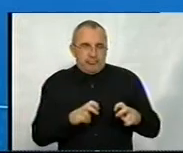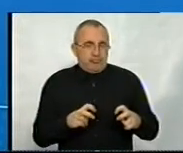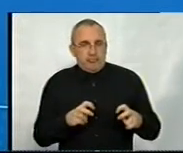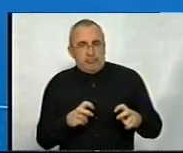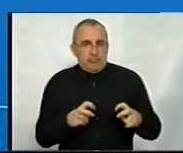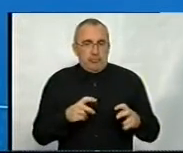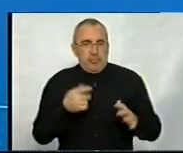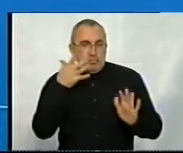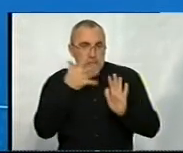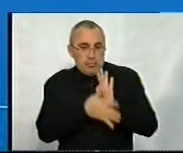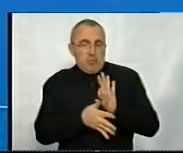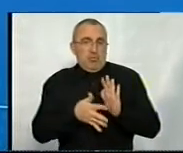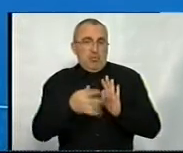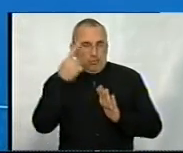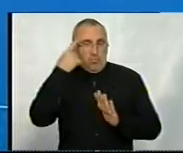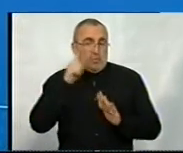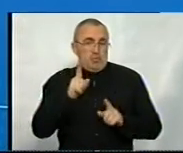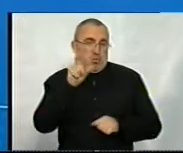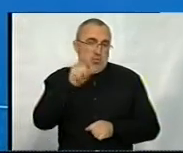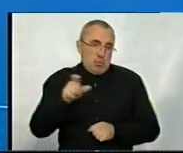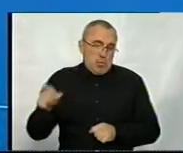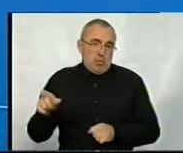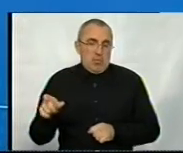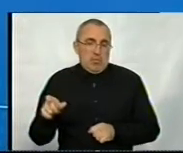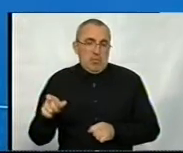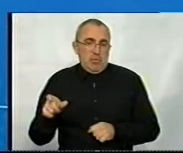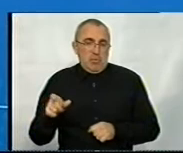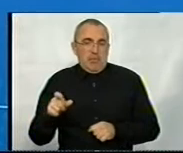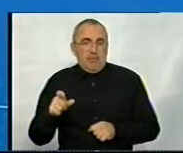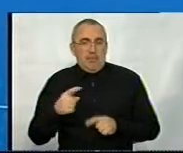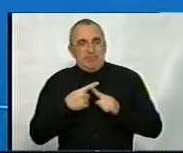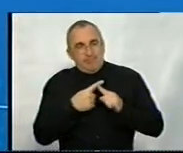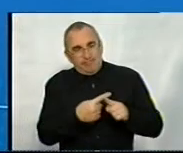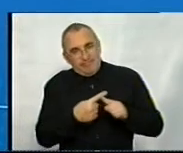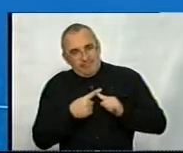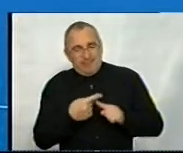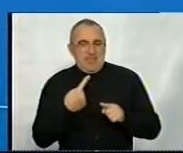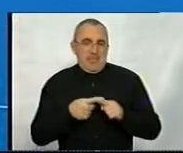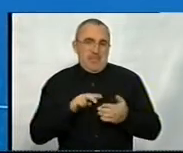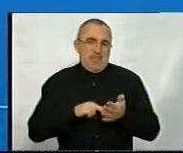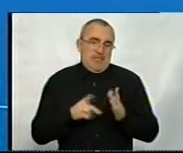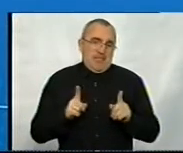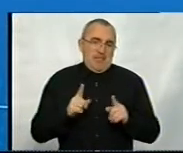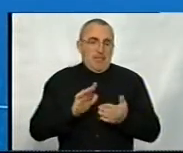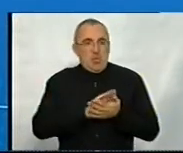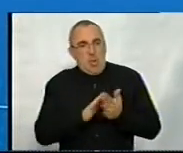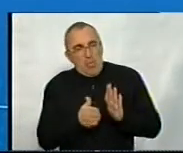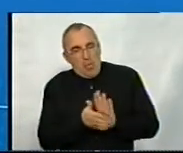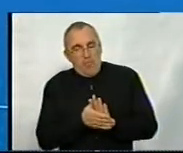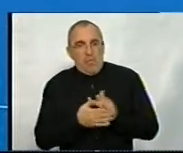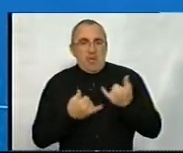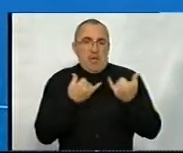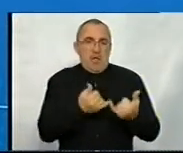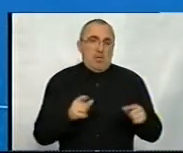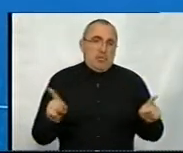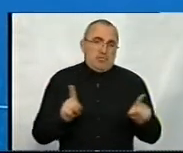зрозуміло, що люди якимось чином на компроміси йдуть, такому плані якимось чином домовляються для того,